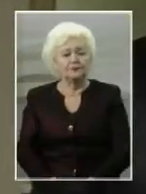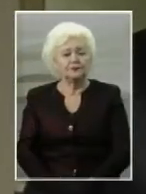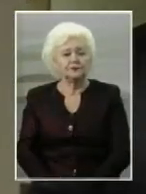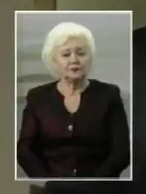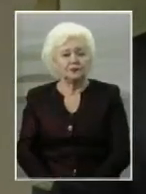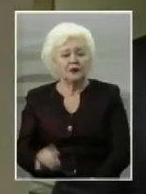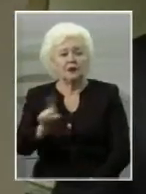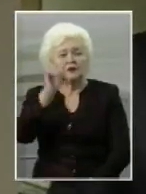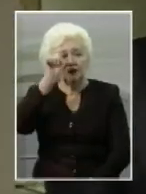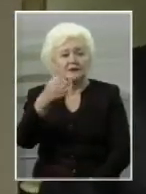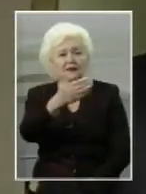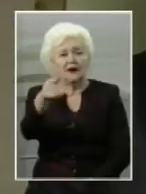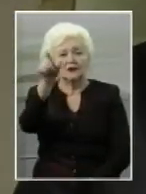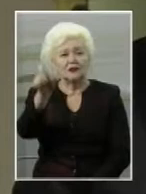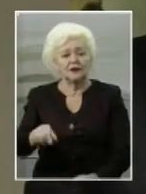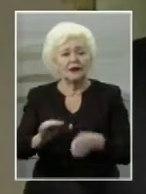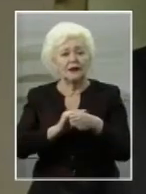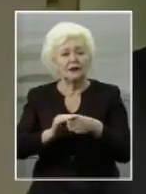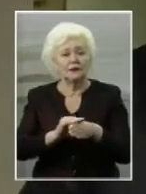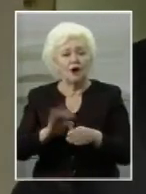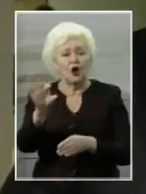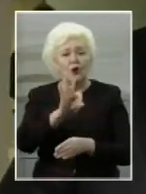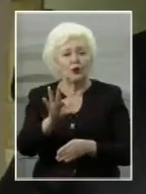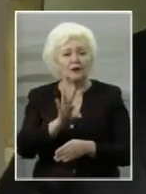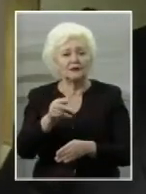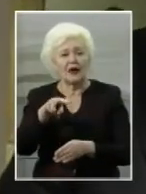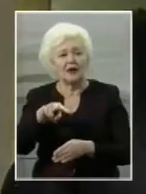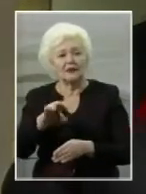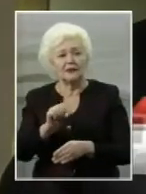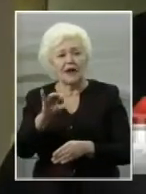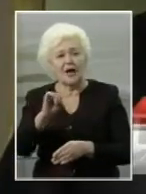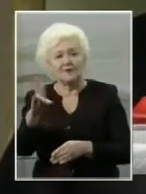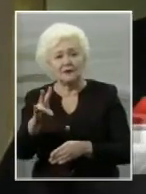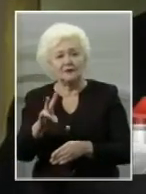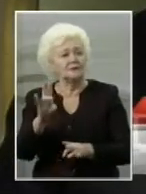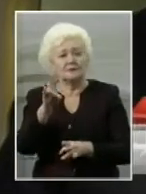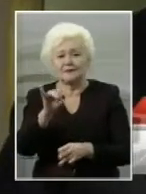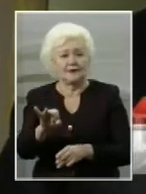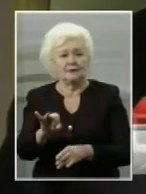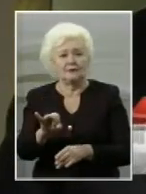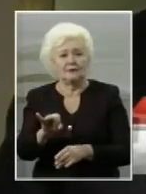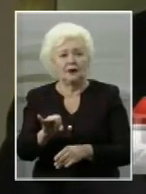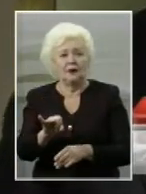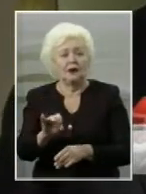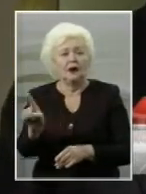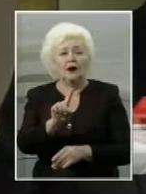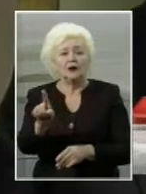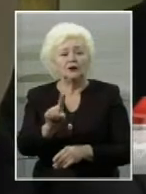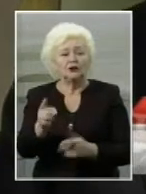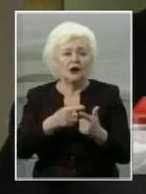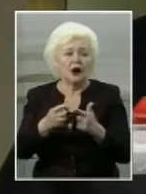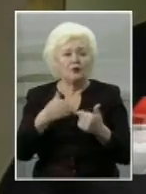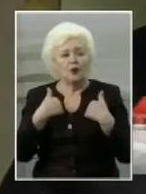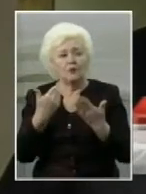Чи знаєте ви людину на прізвище Олексій Лівін або Олексій Маскалєнко? Ні. А чи або,